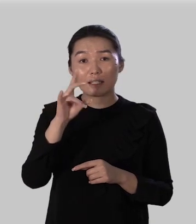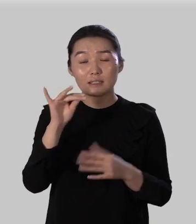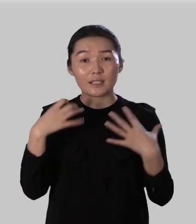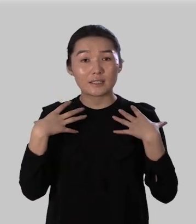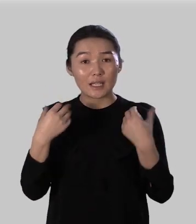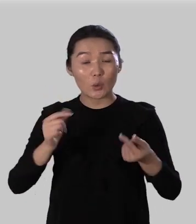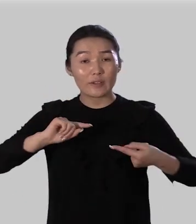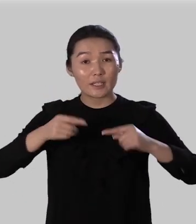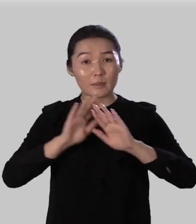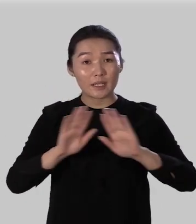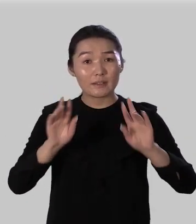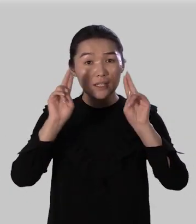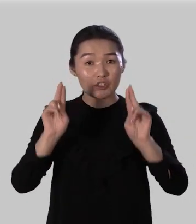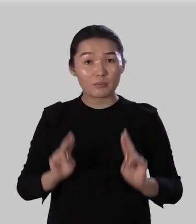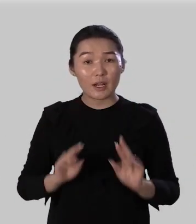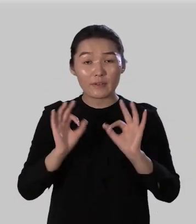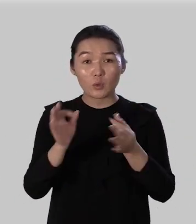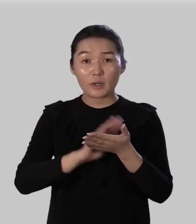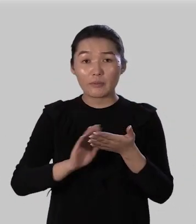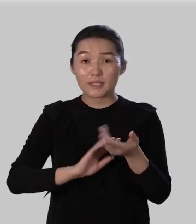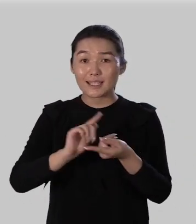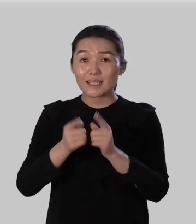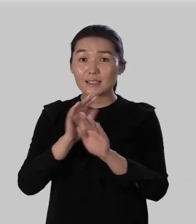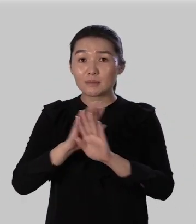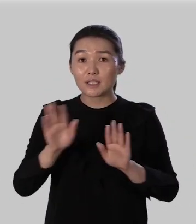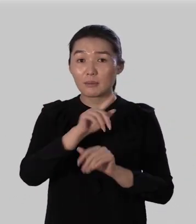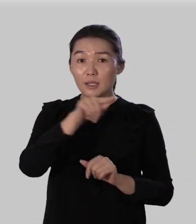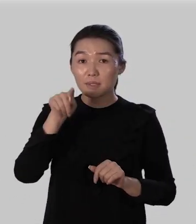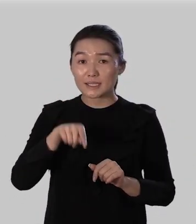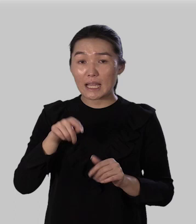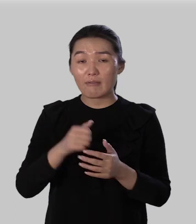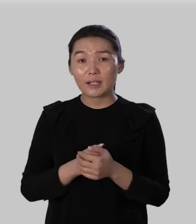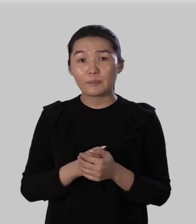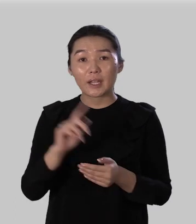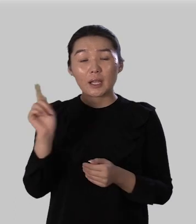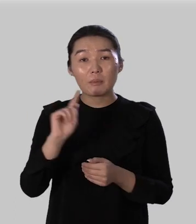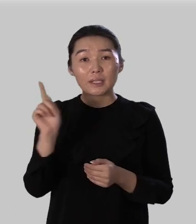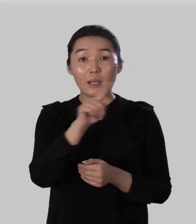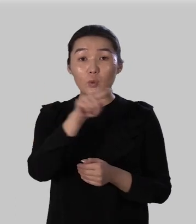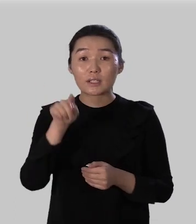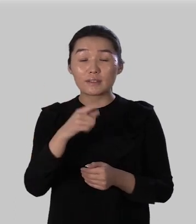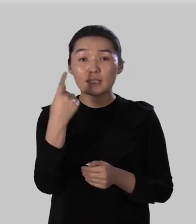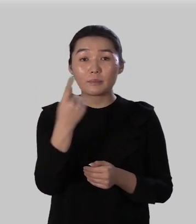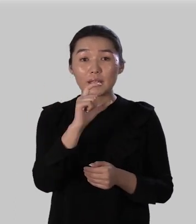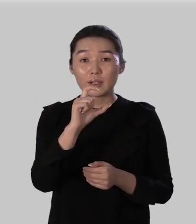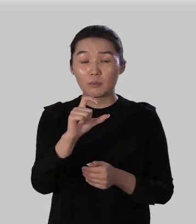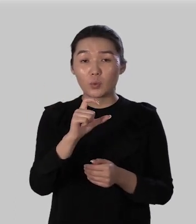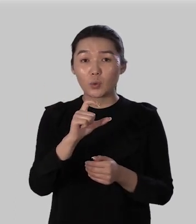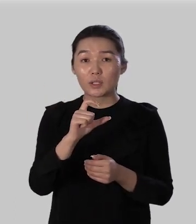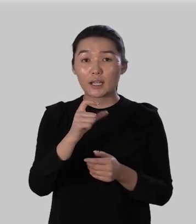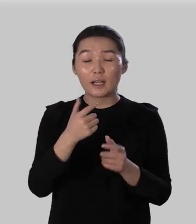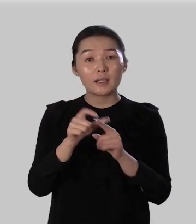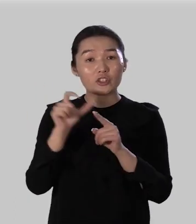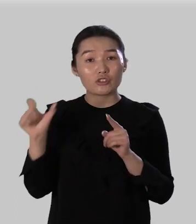здоровье не противоречит правила правописания неизменяемых приставок потому что в них первая буква